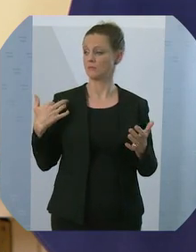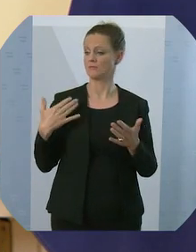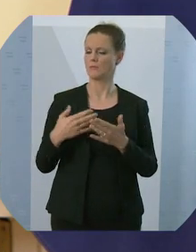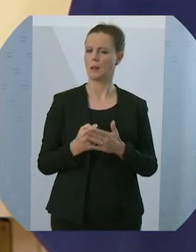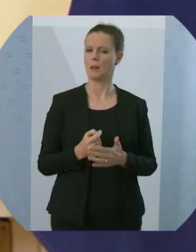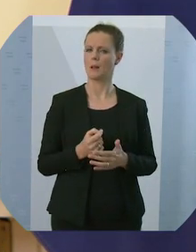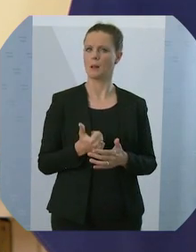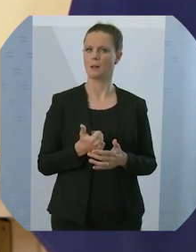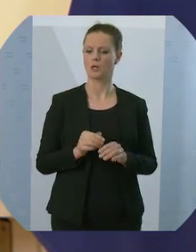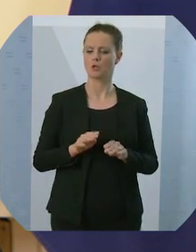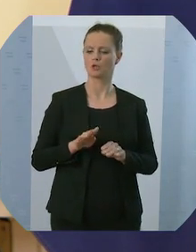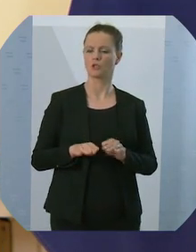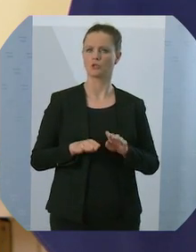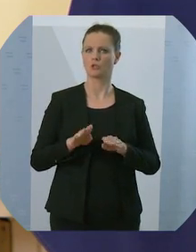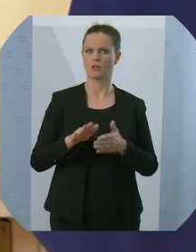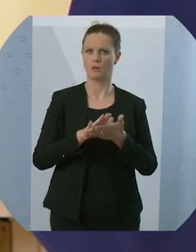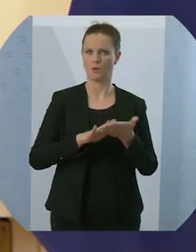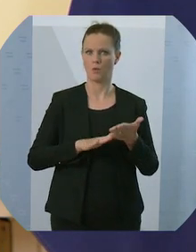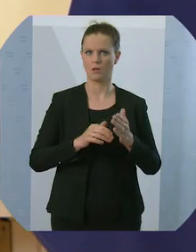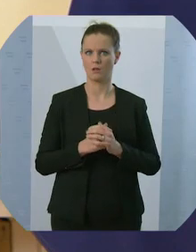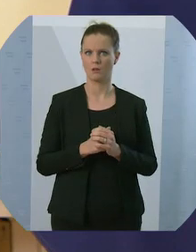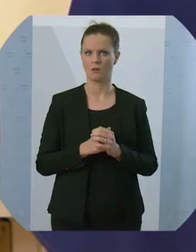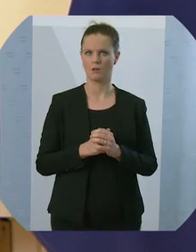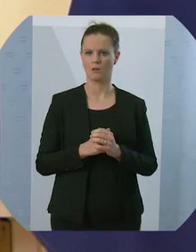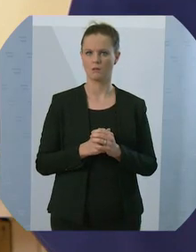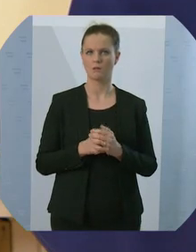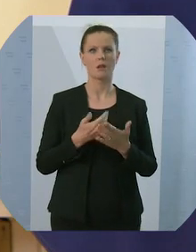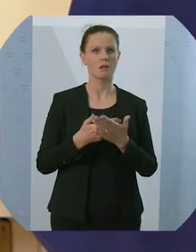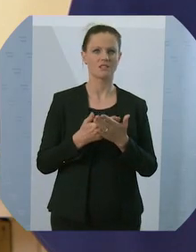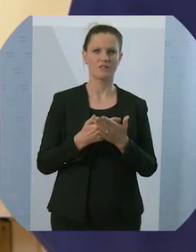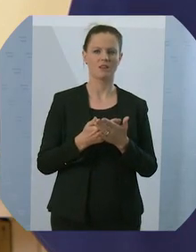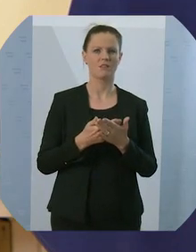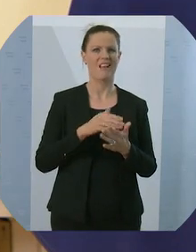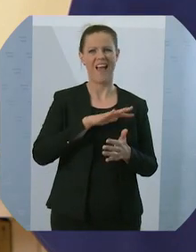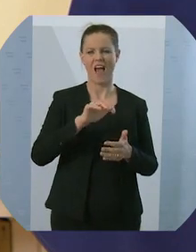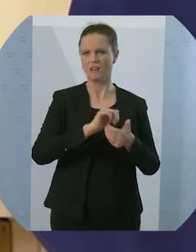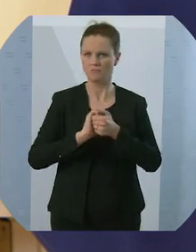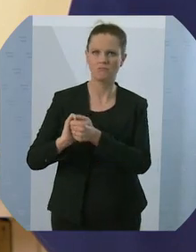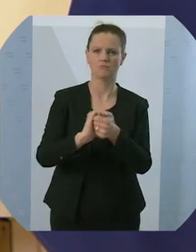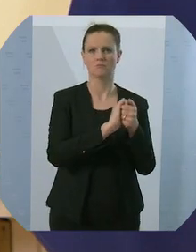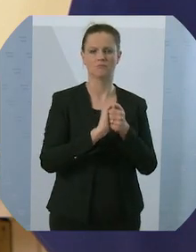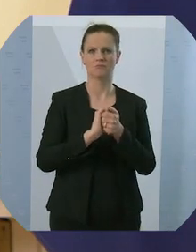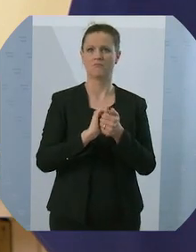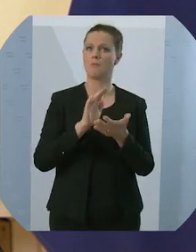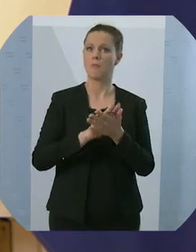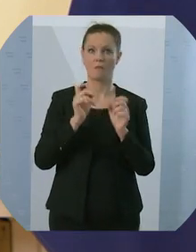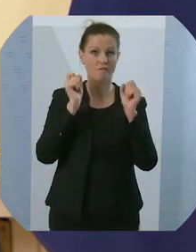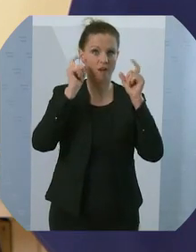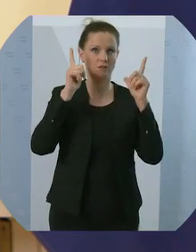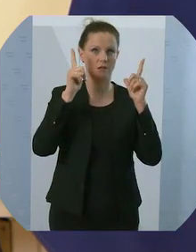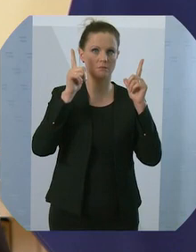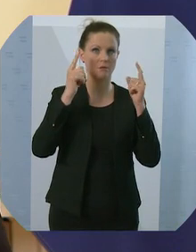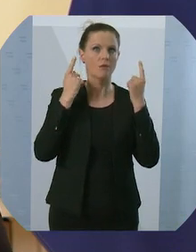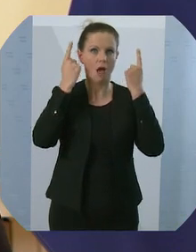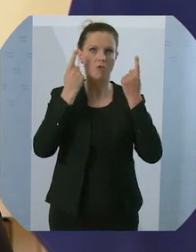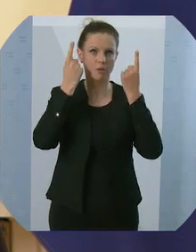Bleiben wir also alle gemeinsam wachsam und achtsam. Für Frieden,